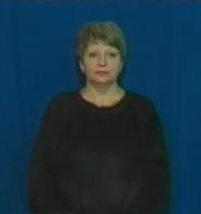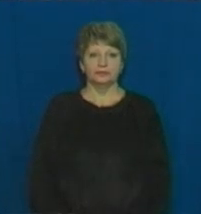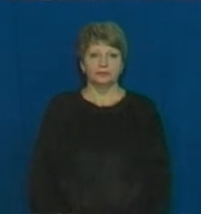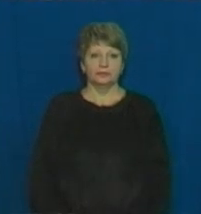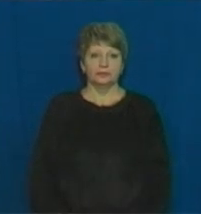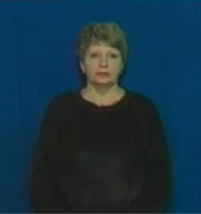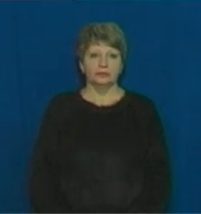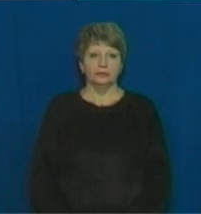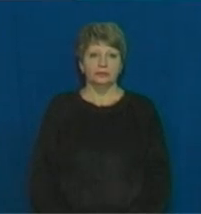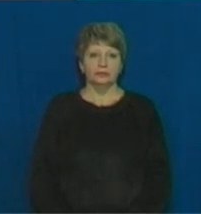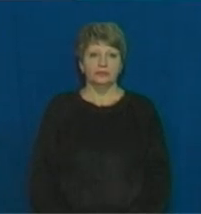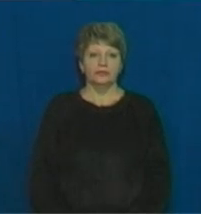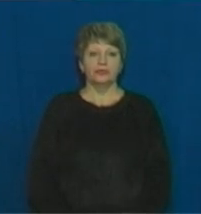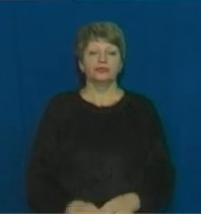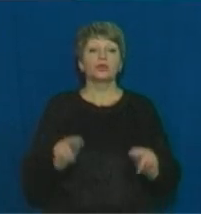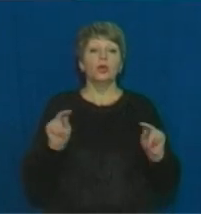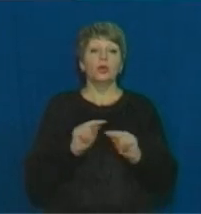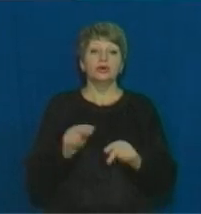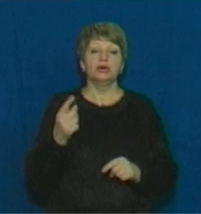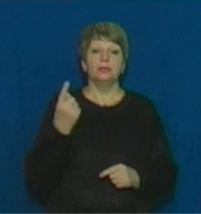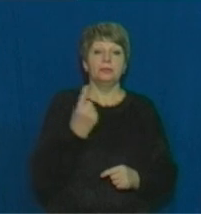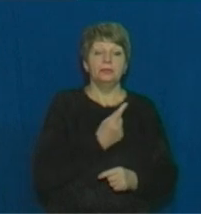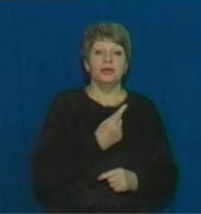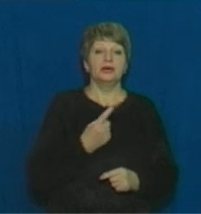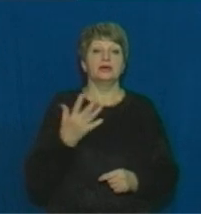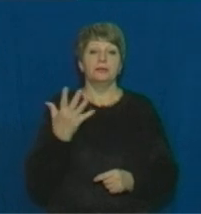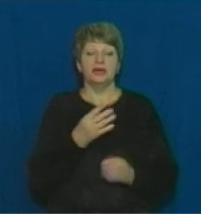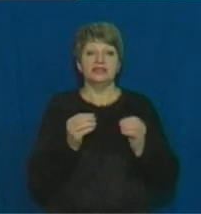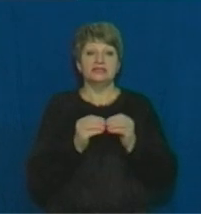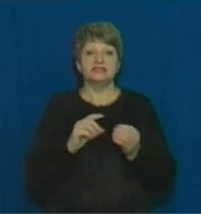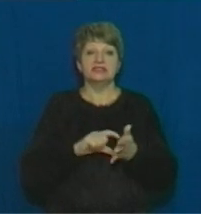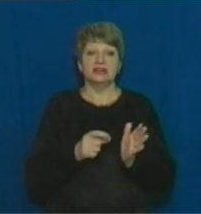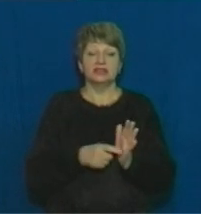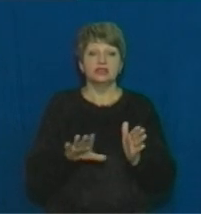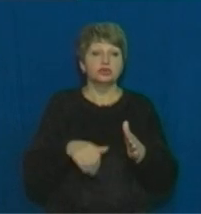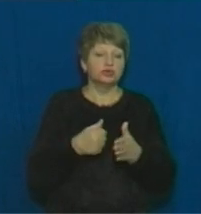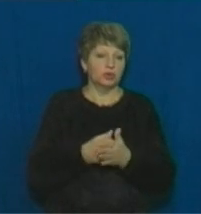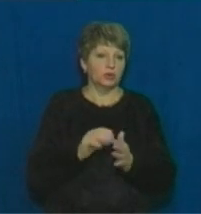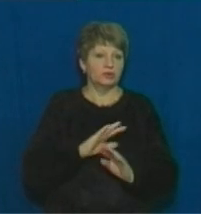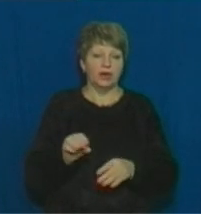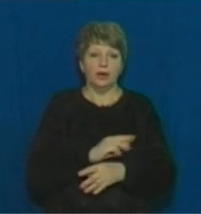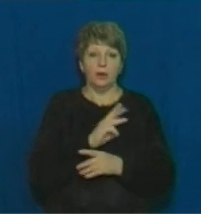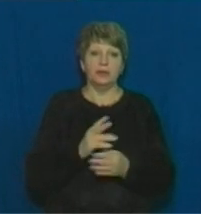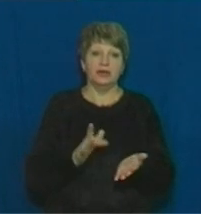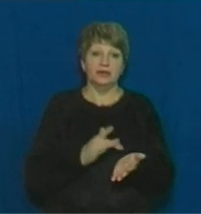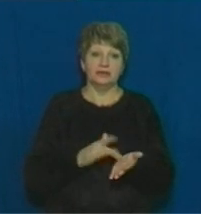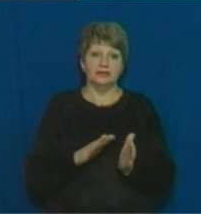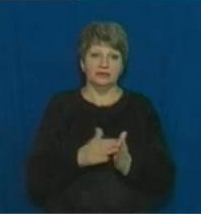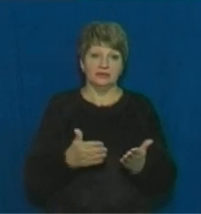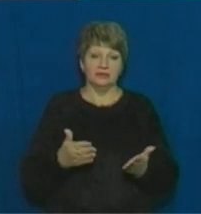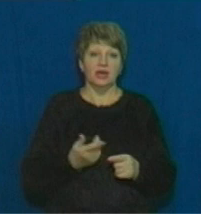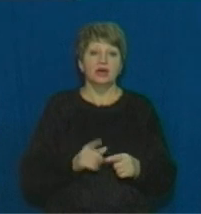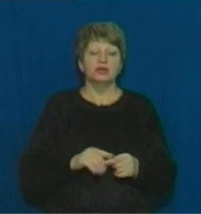новини. Учнів першого, п'ятого та десятого класів черкаських шкіл досі не забезпечили підручниками. Про це